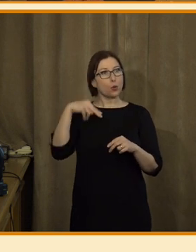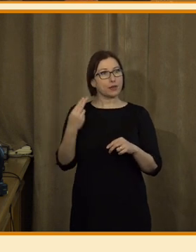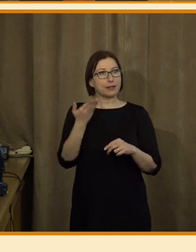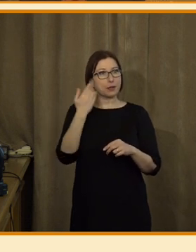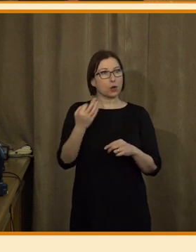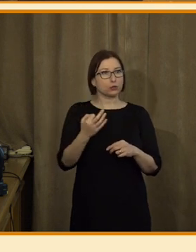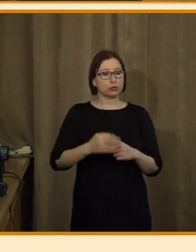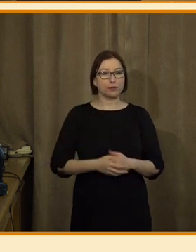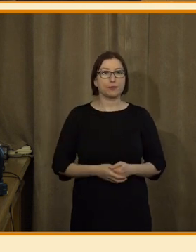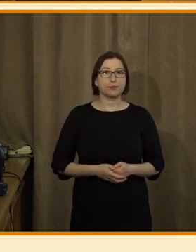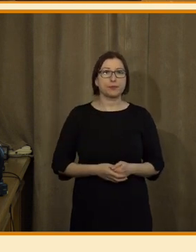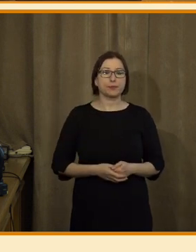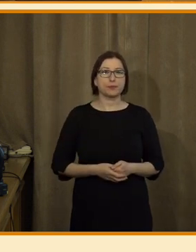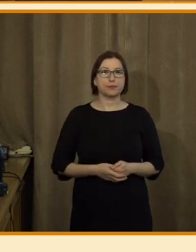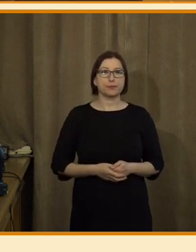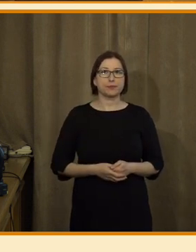Můžu poprosit?